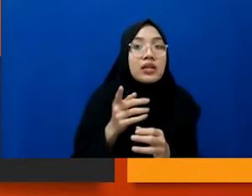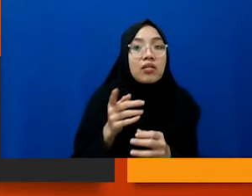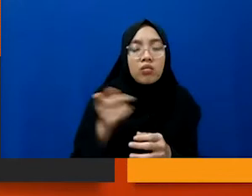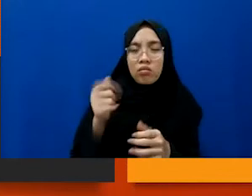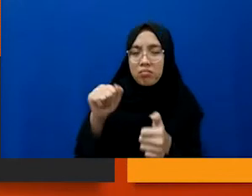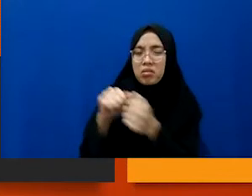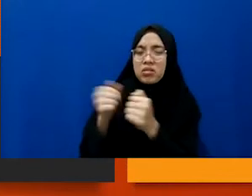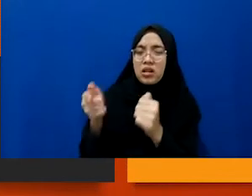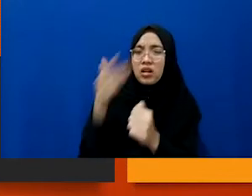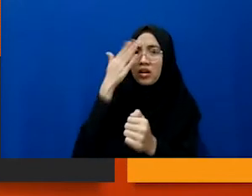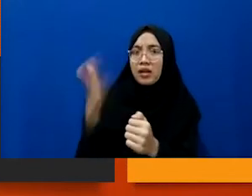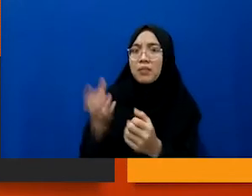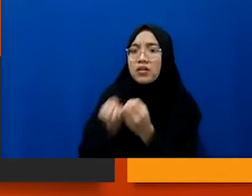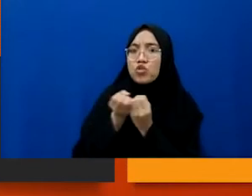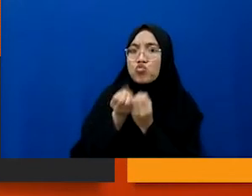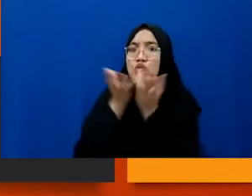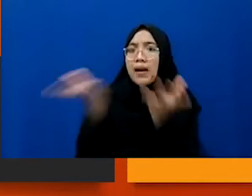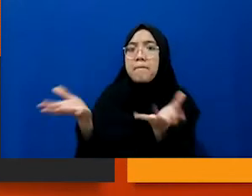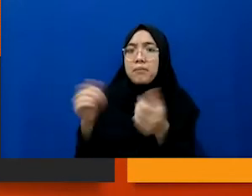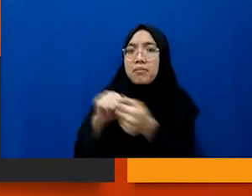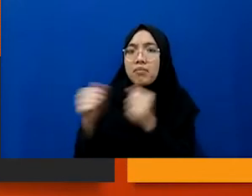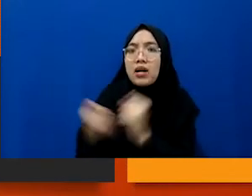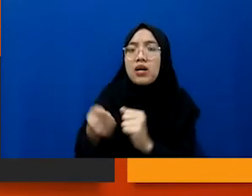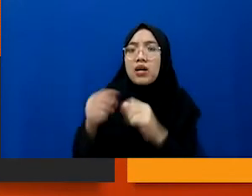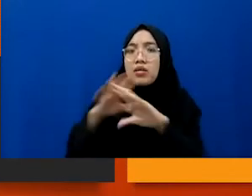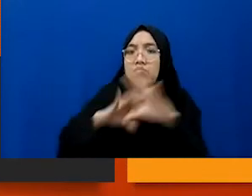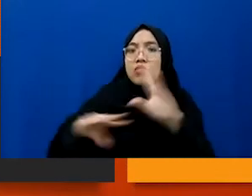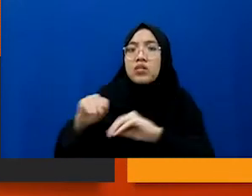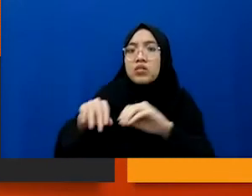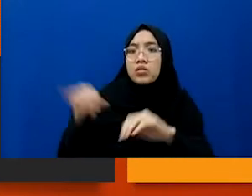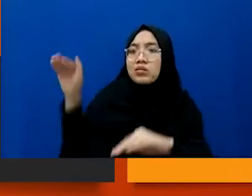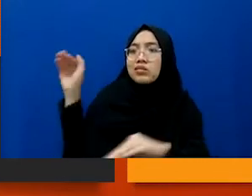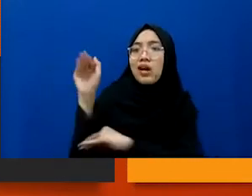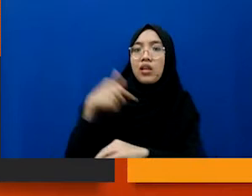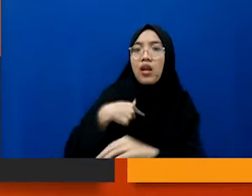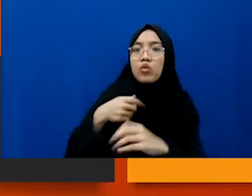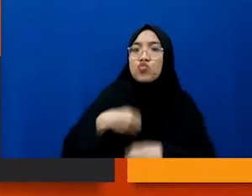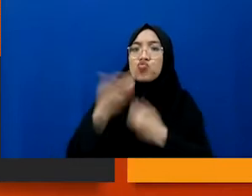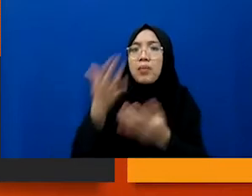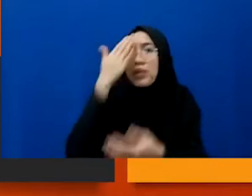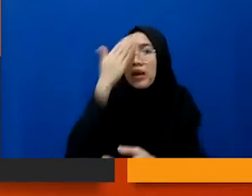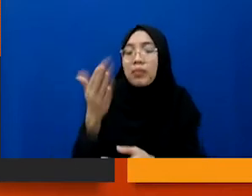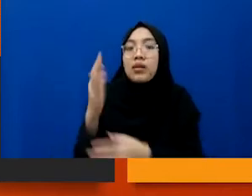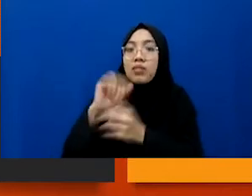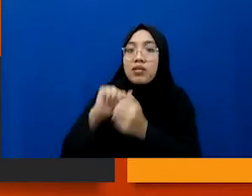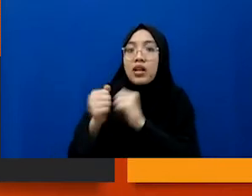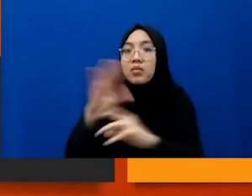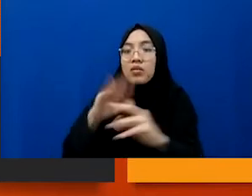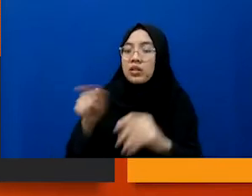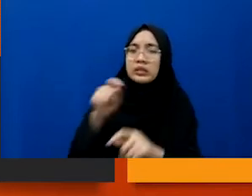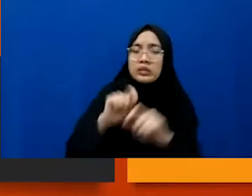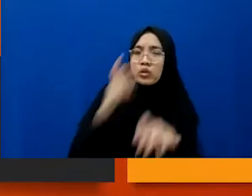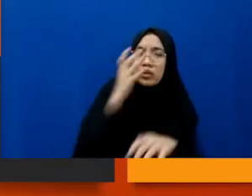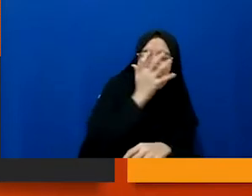kok persoalanku diungkap kejahatanku diungkap wah ini malu-maluin